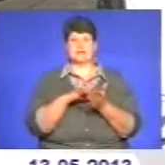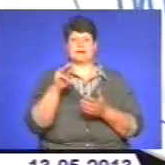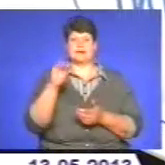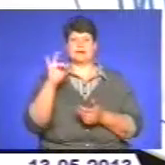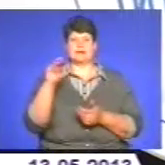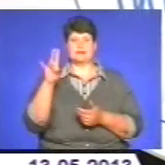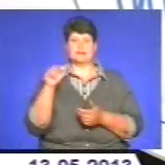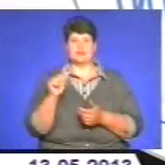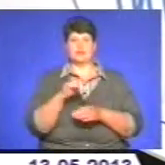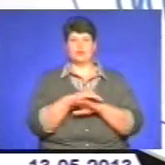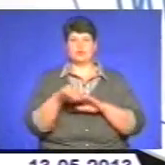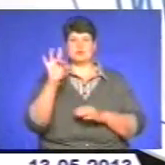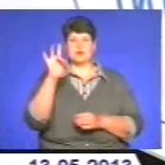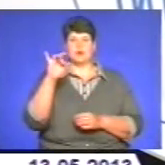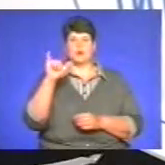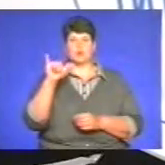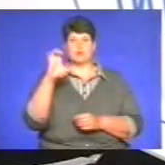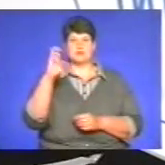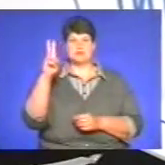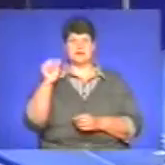«Титан», що на вулиці Руська, 17.